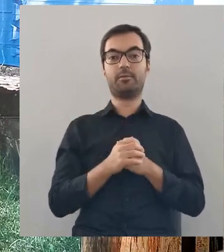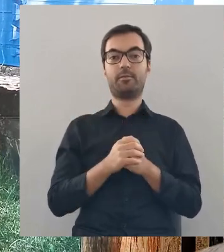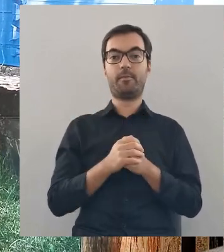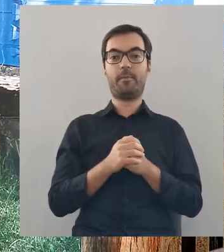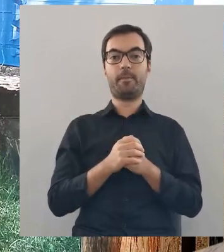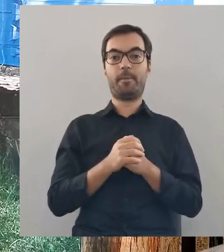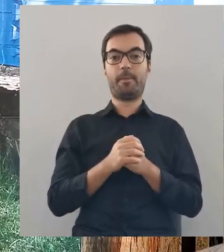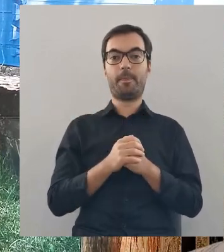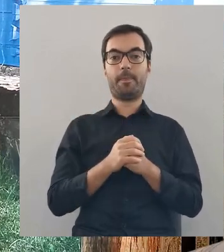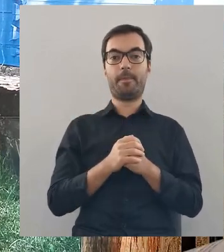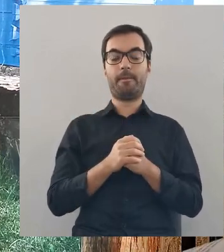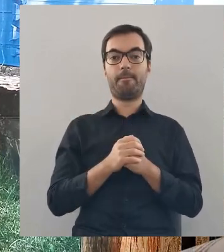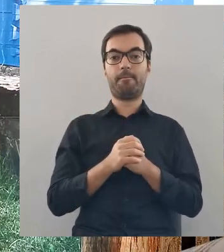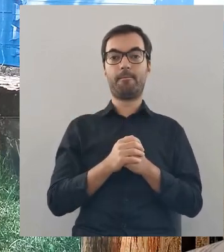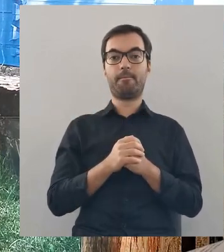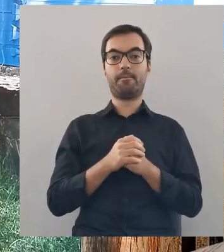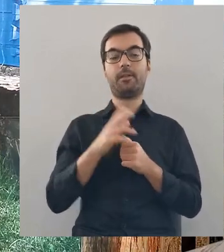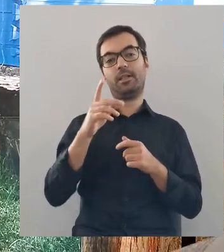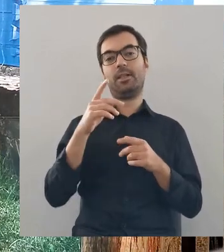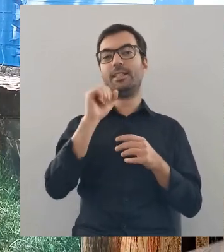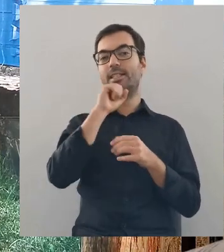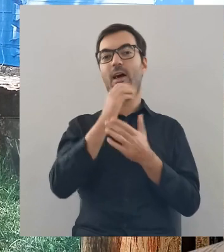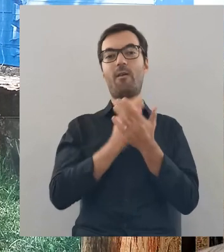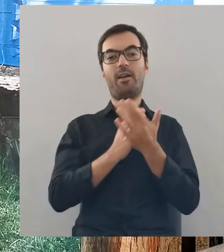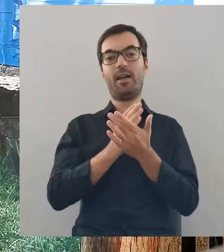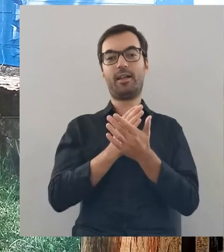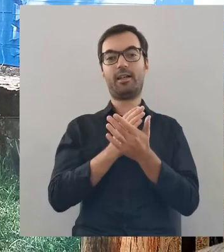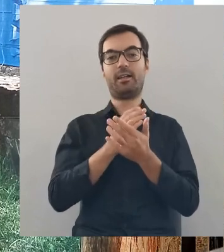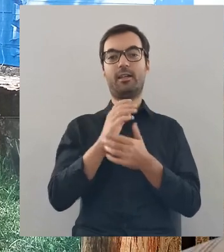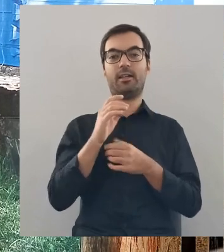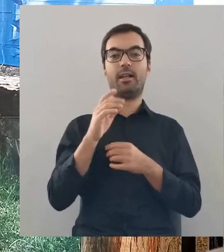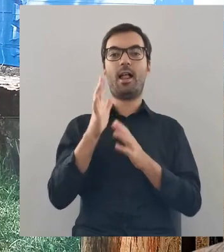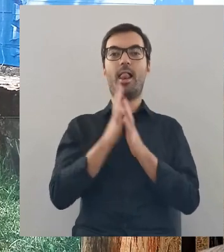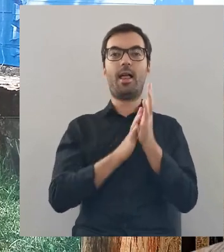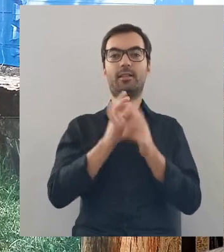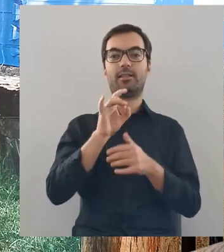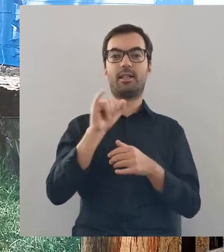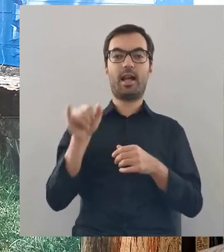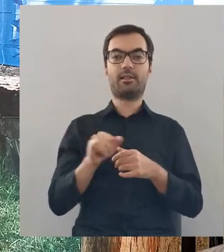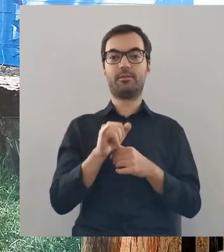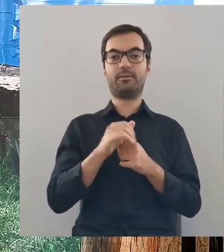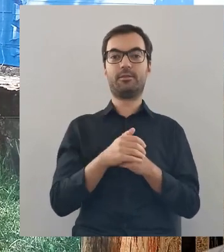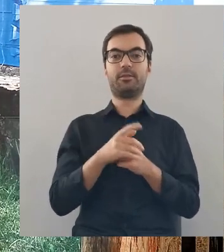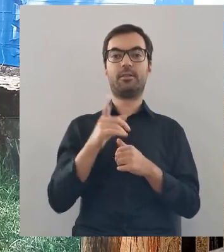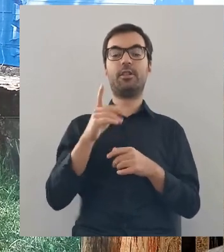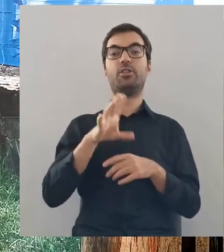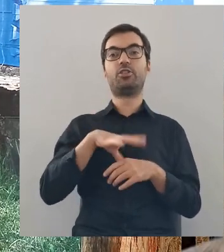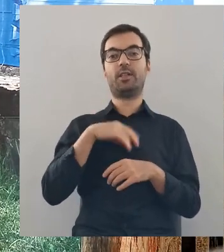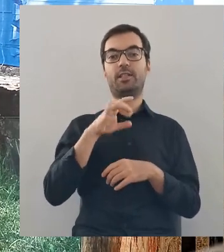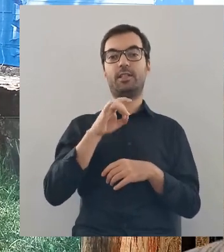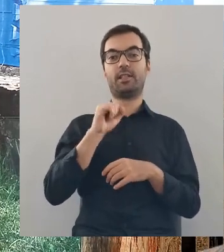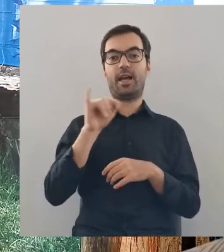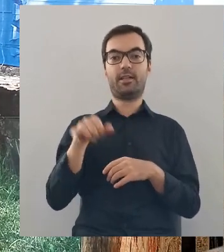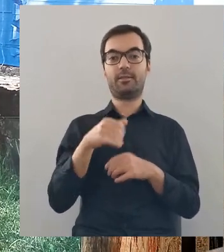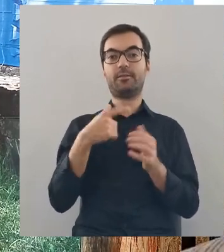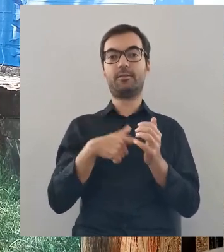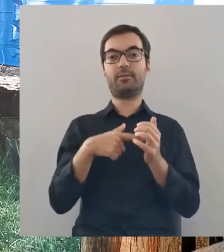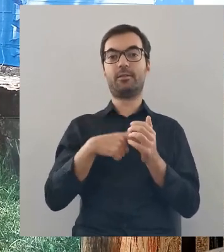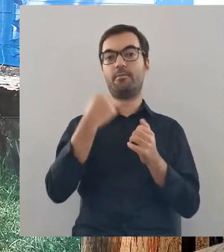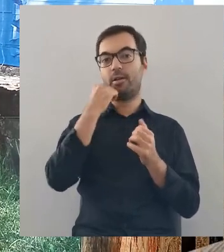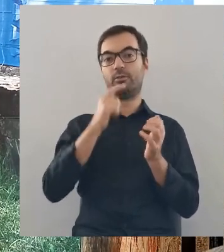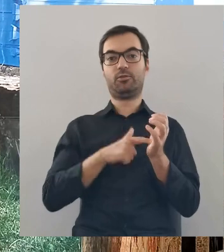był to pogański Gaj, a pogański święty Gaj.